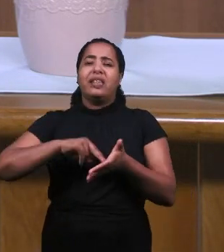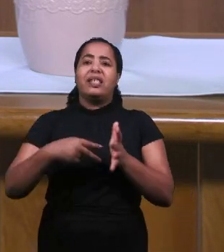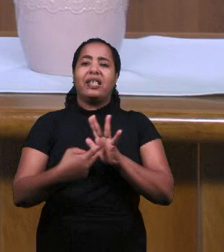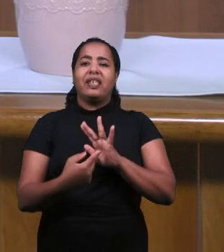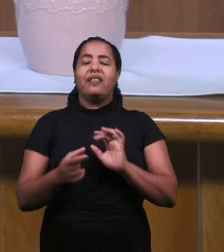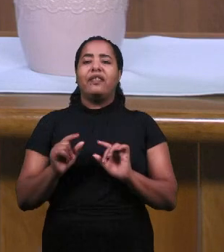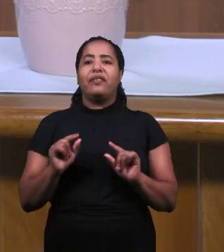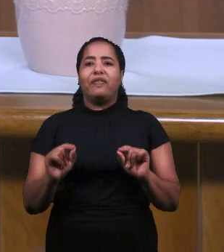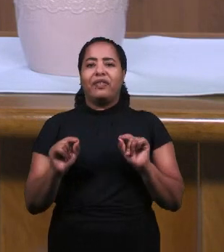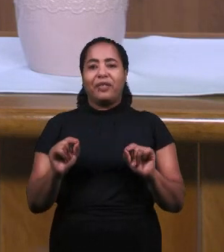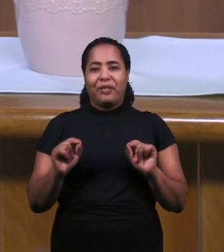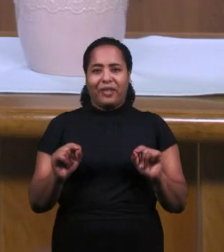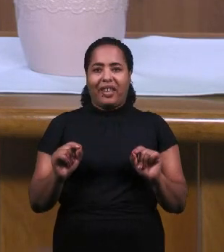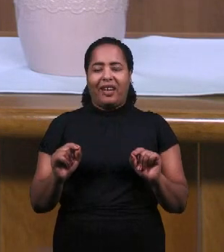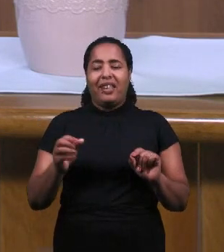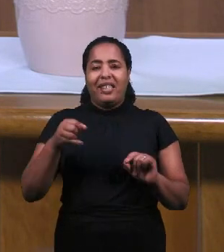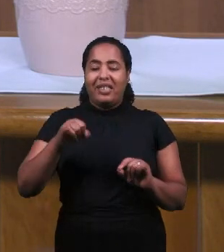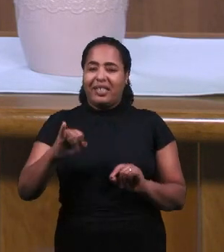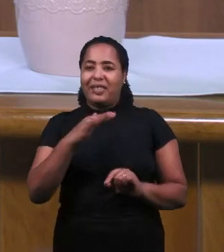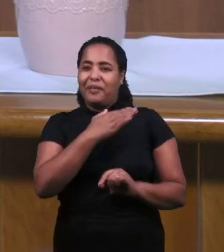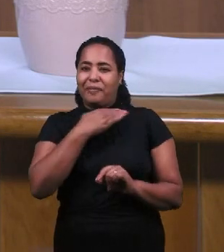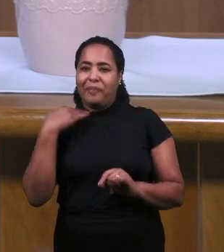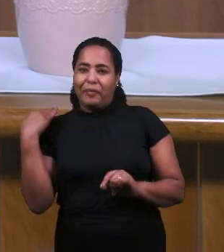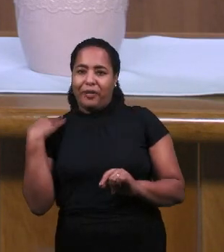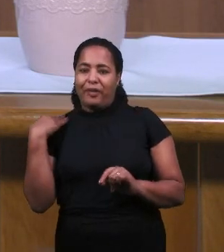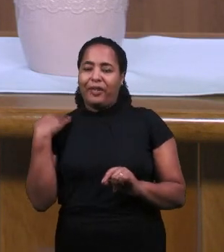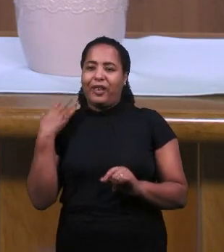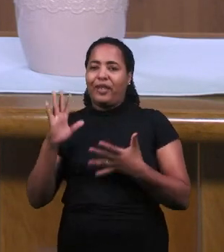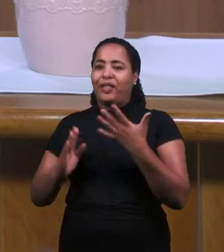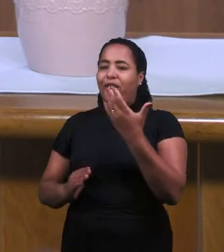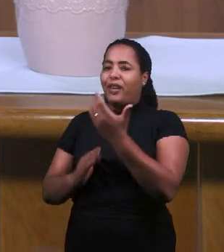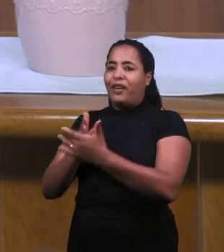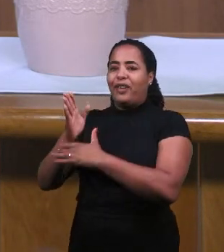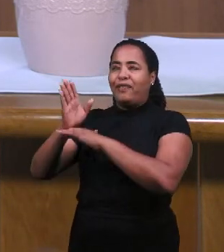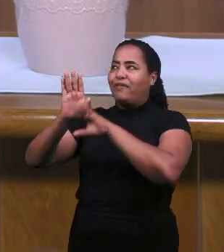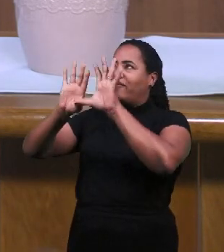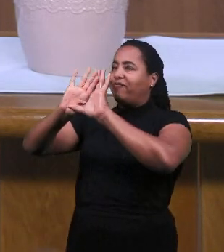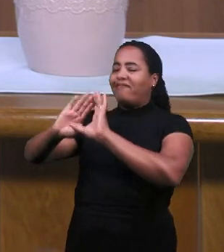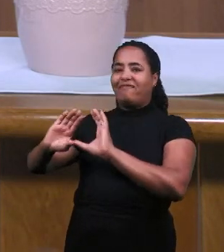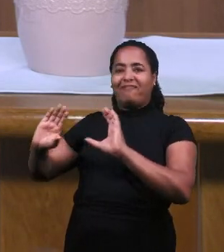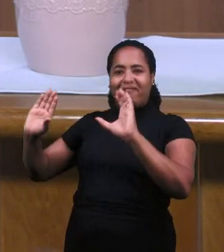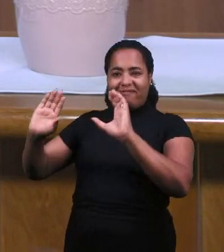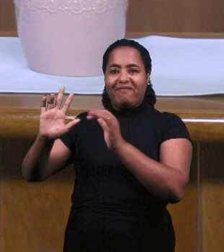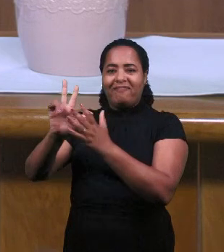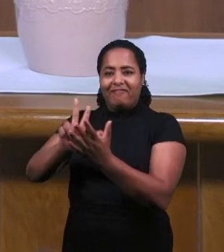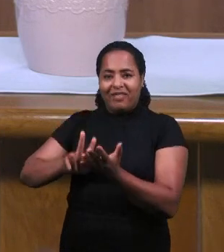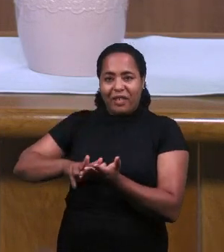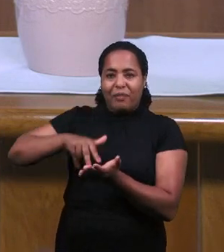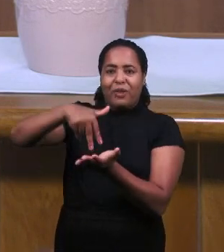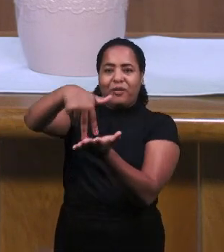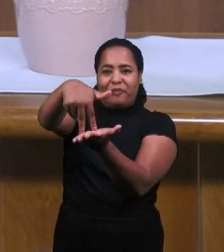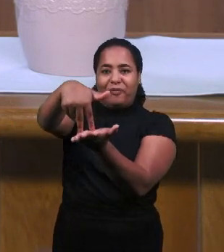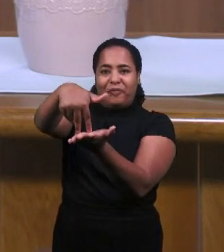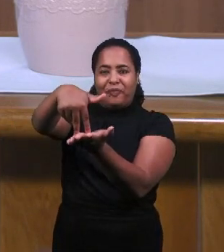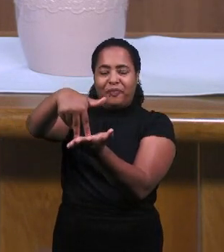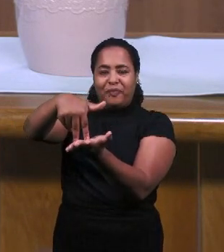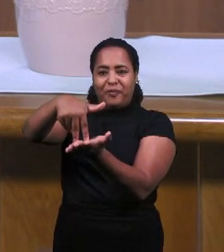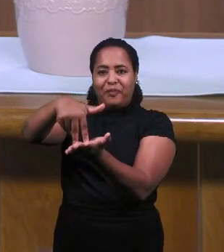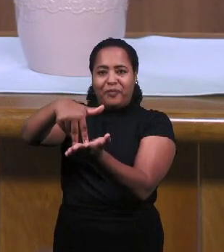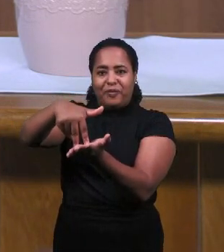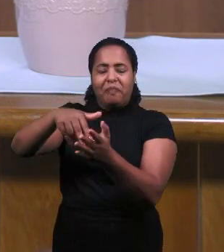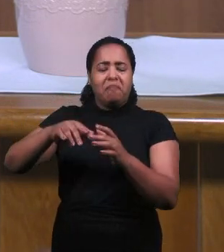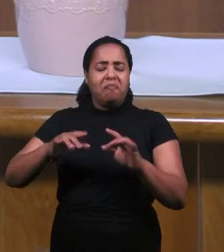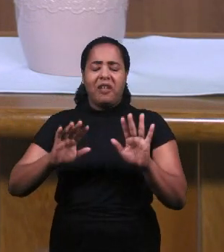Симфолический Как Будто Он Умер Да И Вошел В Божье Время